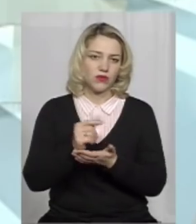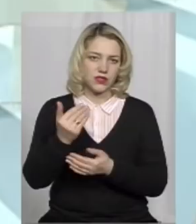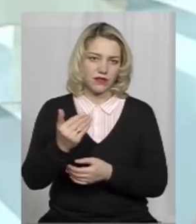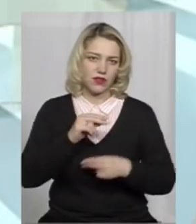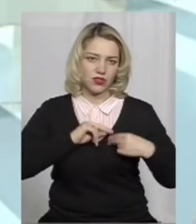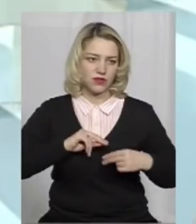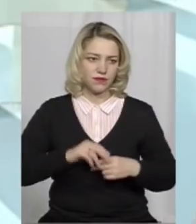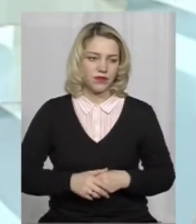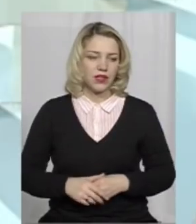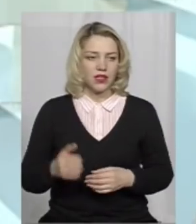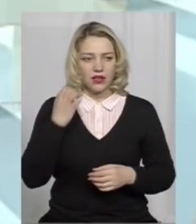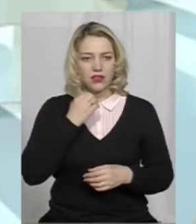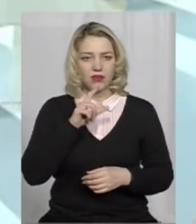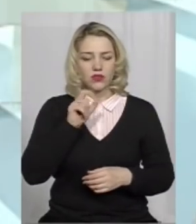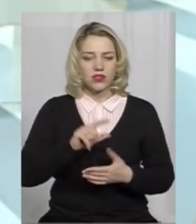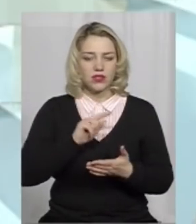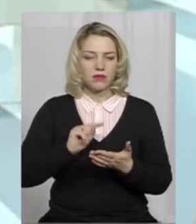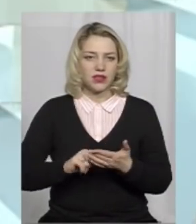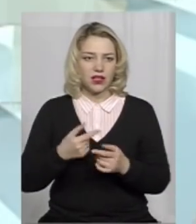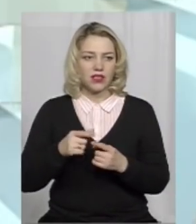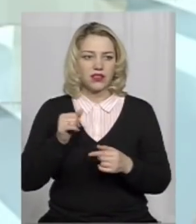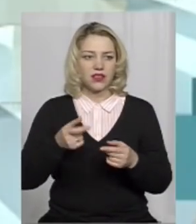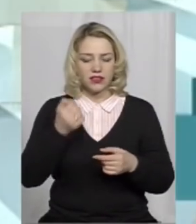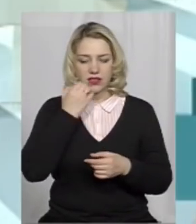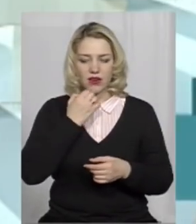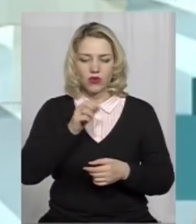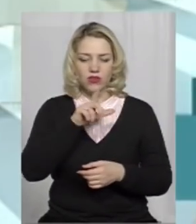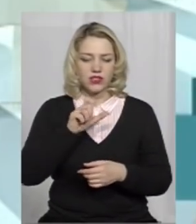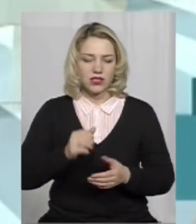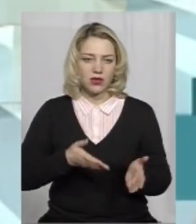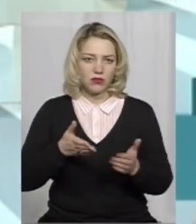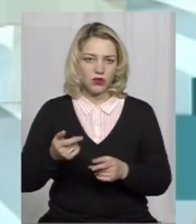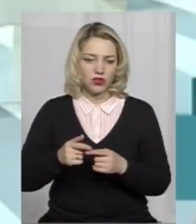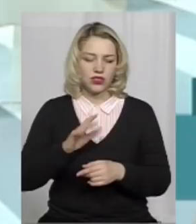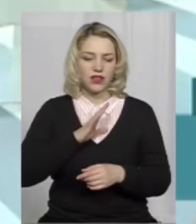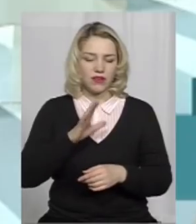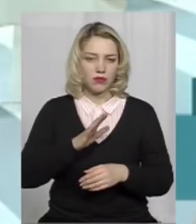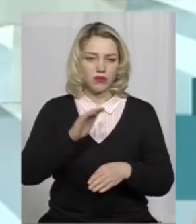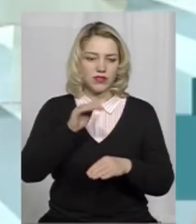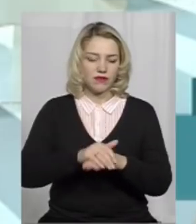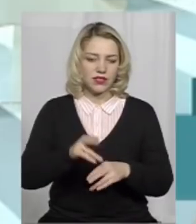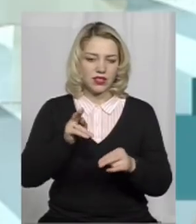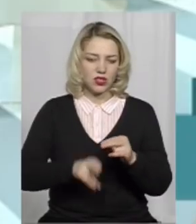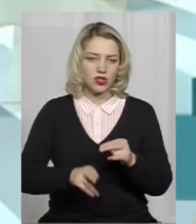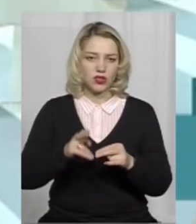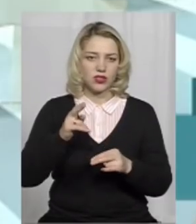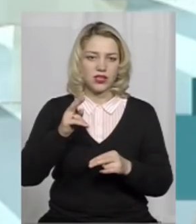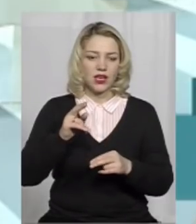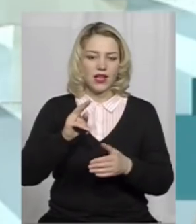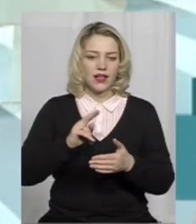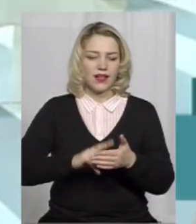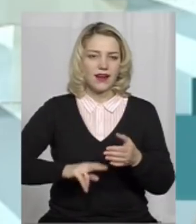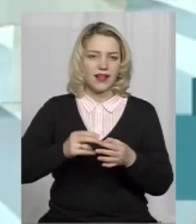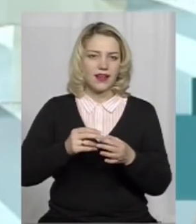запитання. Дякую за сьогоднішнє запрошення. Насправді, факт відбувся. Закінчилась реєстрація на українському